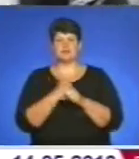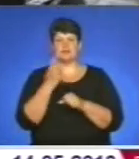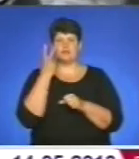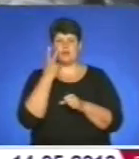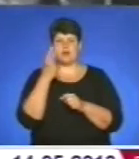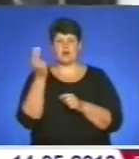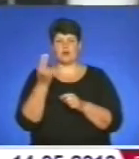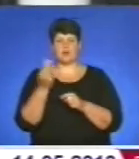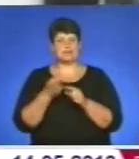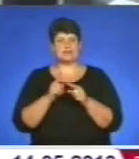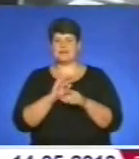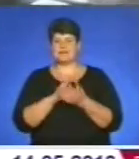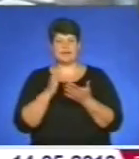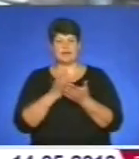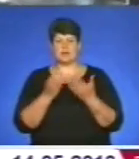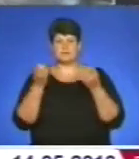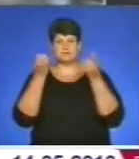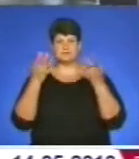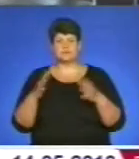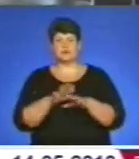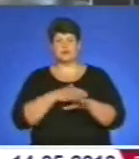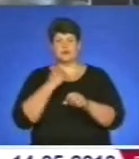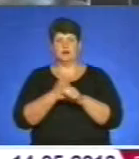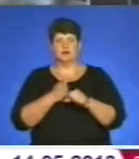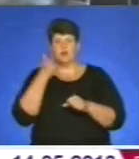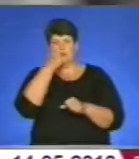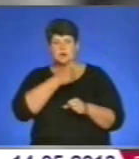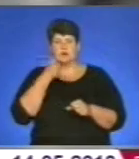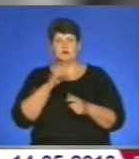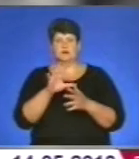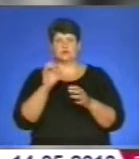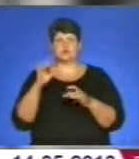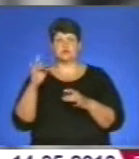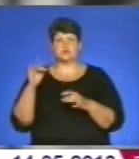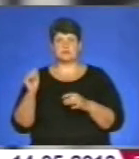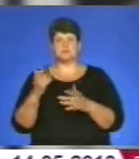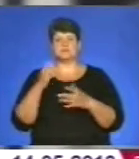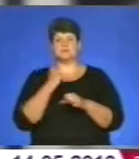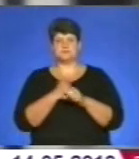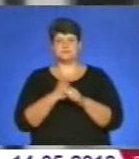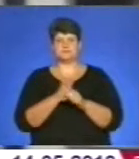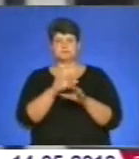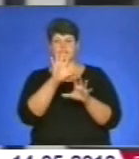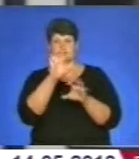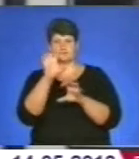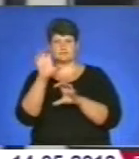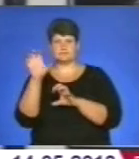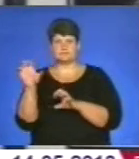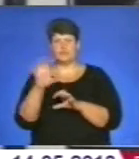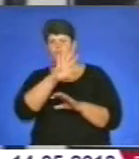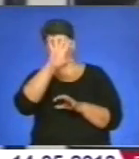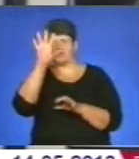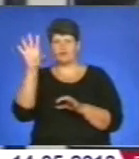не так уже й просто. За довгі роки праці фотокореспондентом газети Василь Бурма відзняв наплівку практично весь